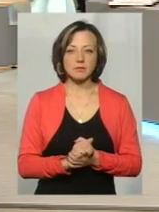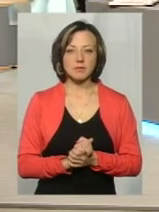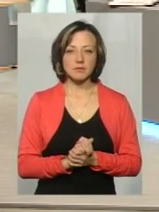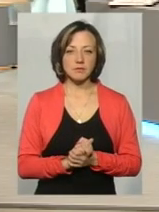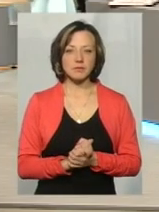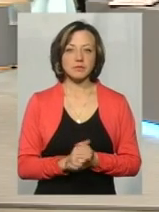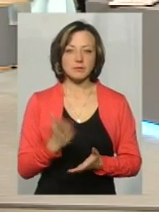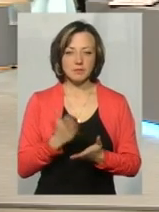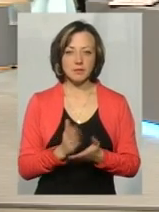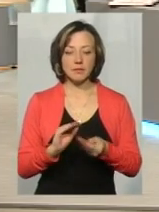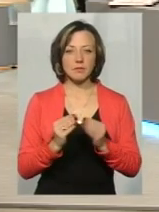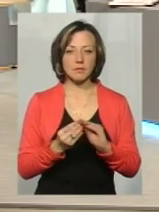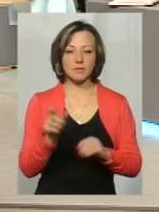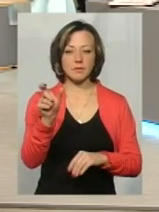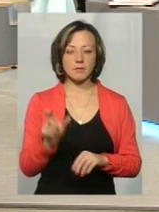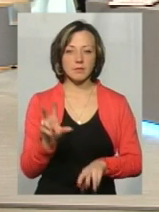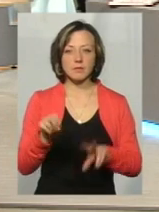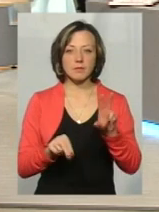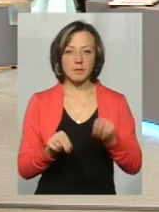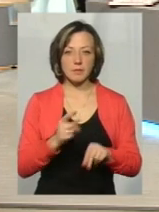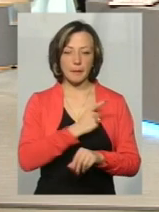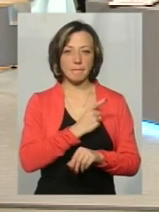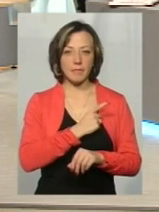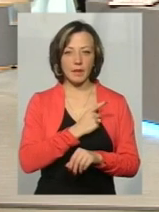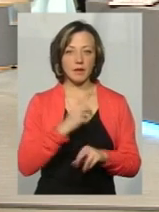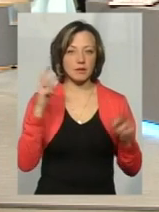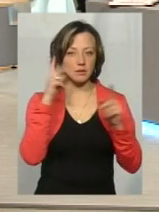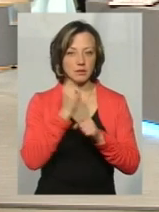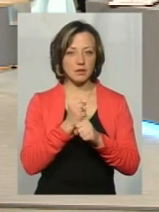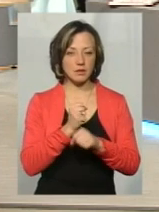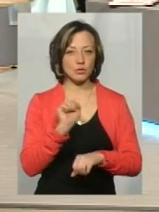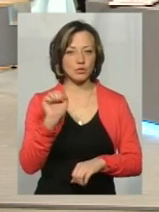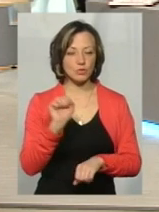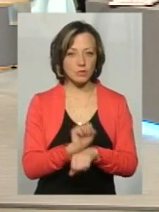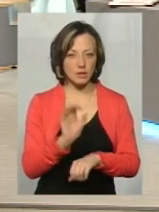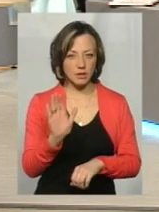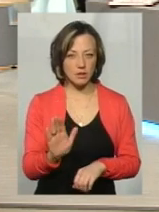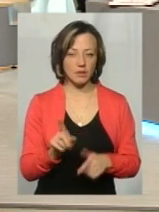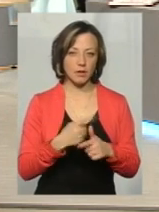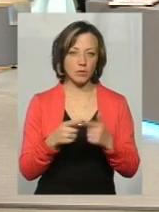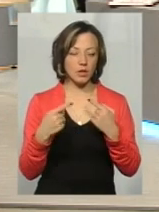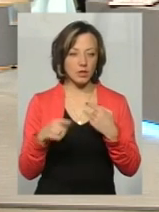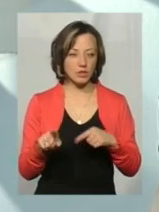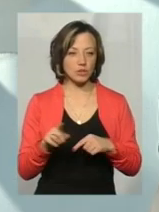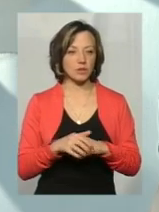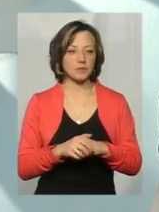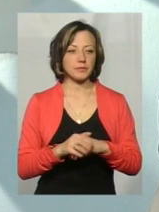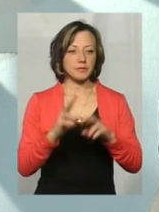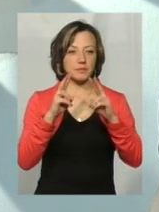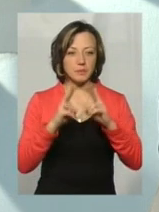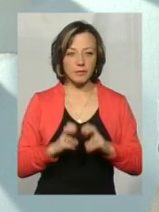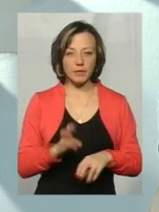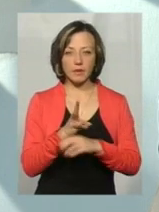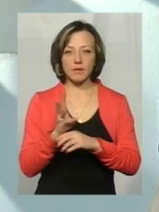якщо простими словами. Тобто, якщо людина вважає, що патрульний щось неправомірно зробив, зупинив неправомірно чи щось інше, переглядаються всі